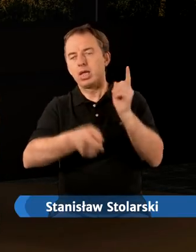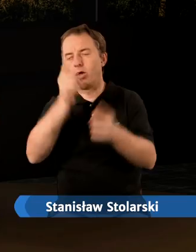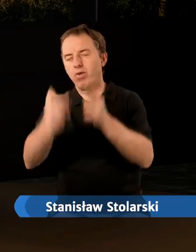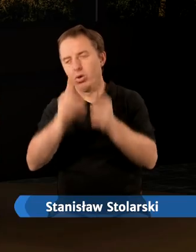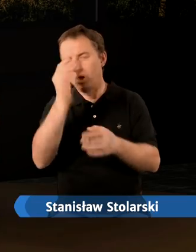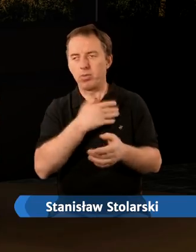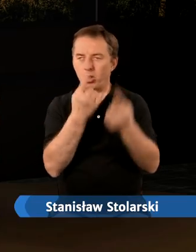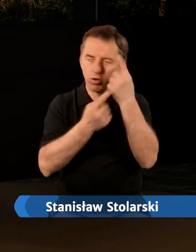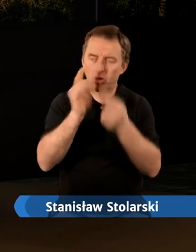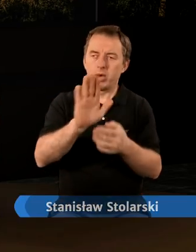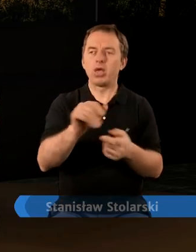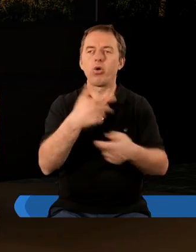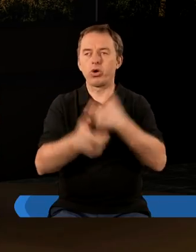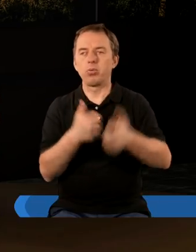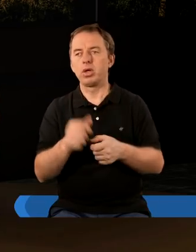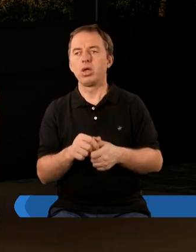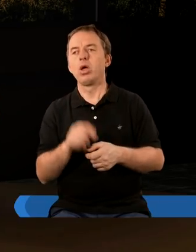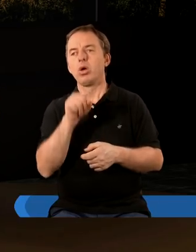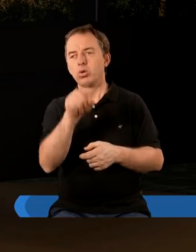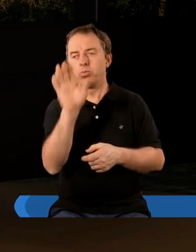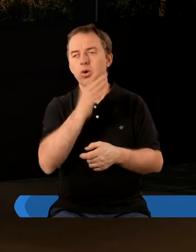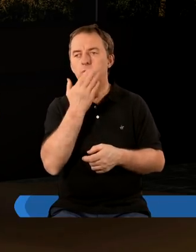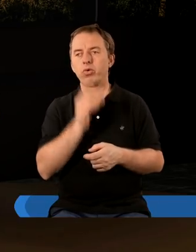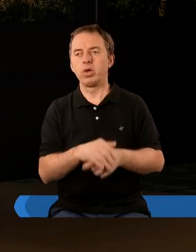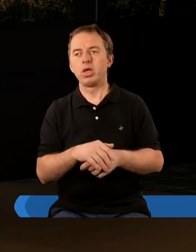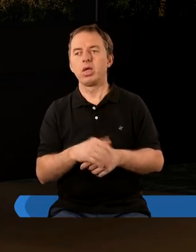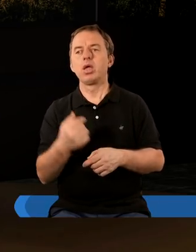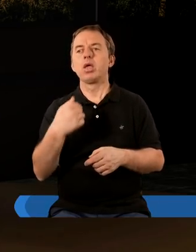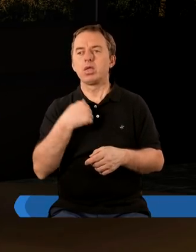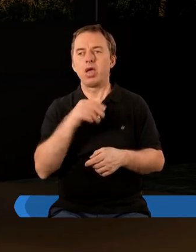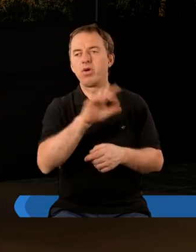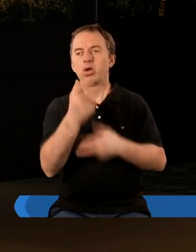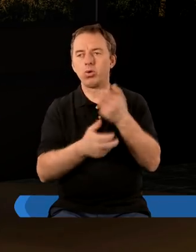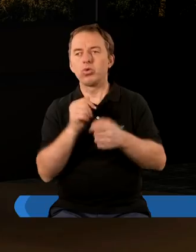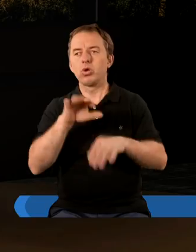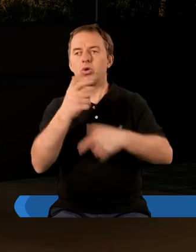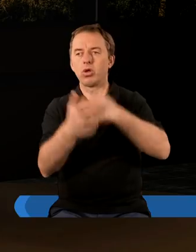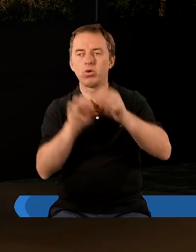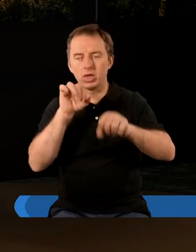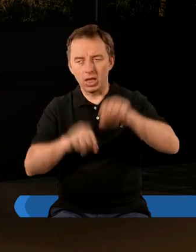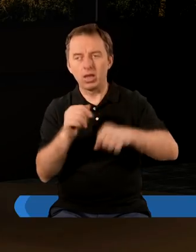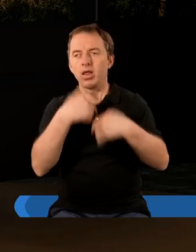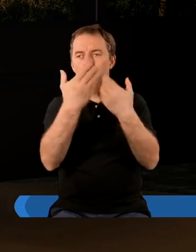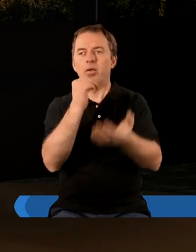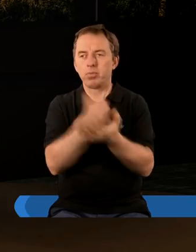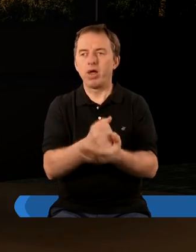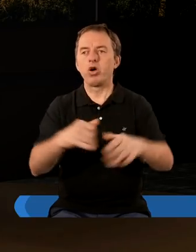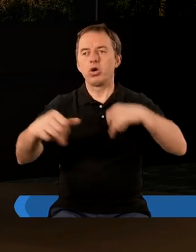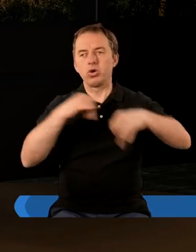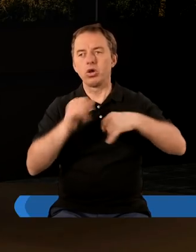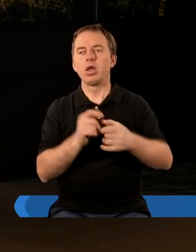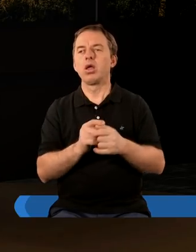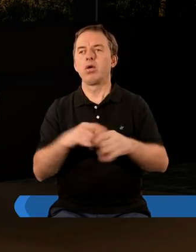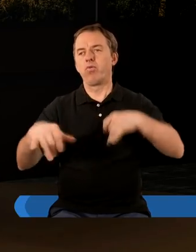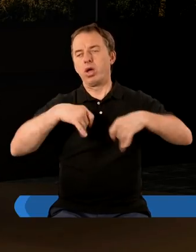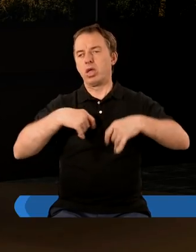ludziom, jak mają myśleć, co mają robić, a tutaj Bóg im mówi, że ja was uczynię sędziami, ja wam dam prawo, żeby rządzić,